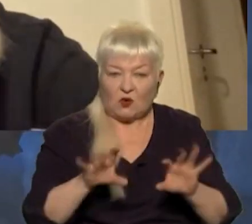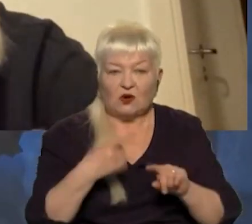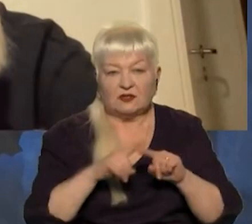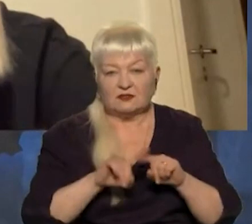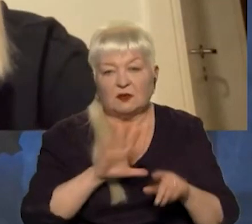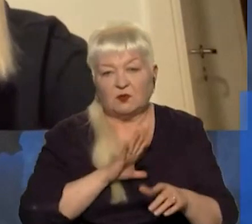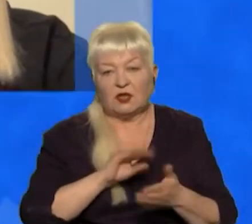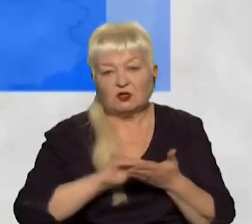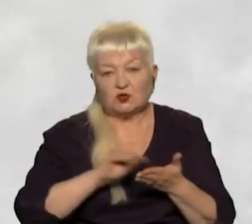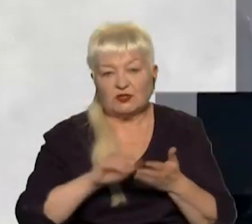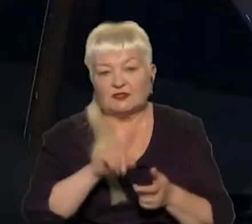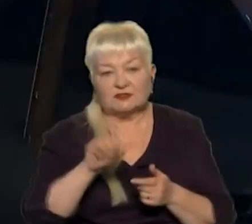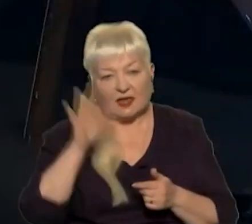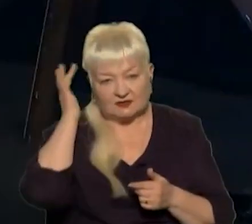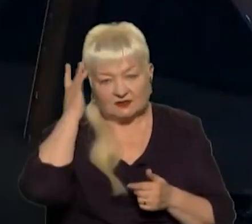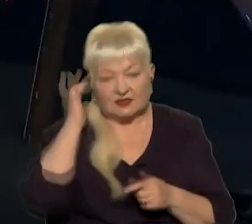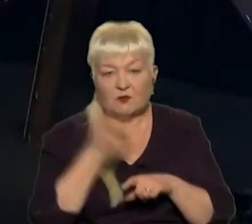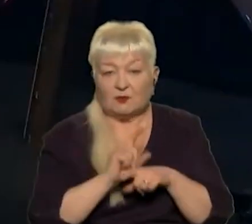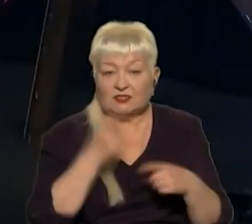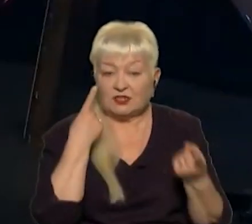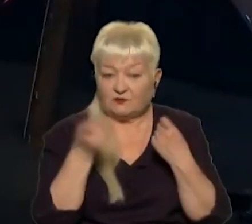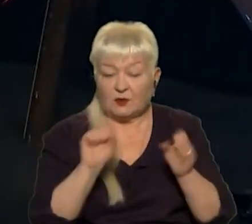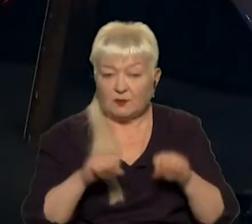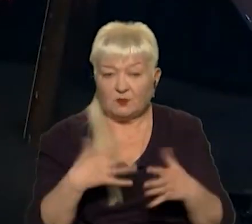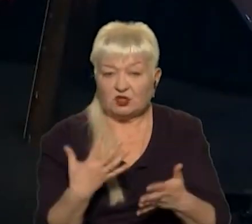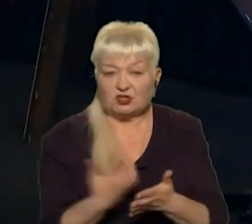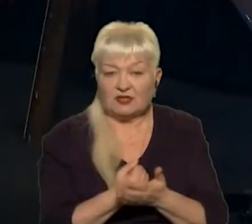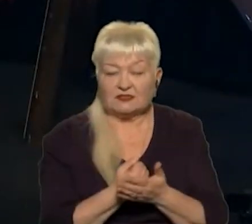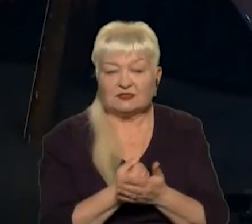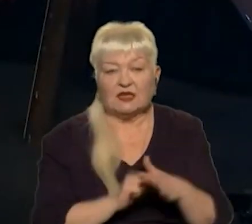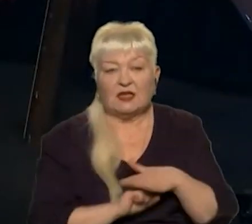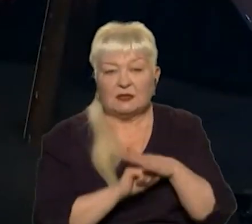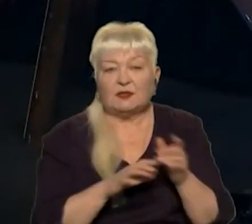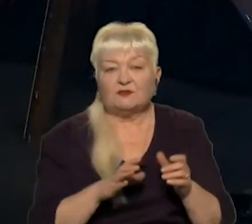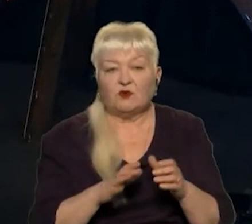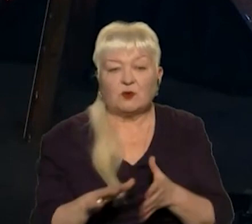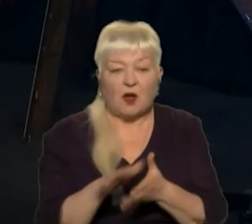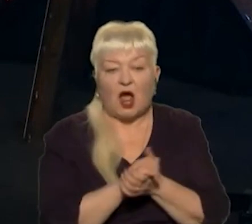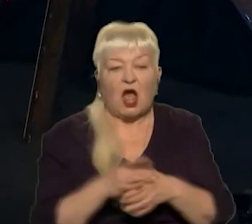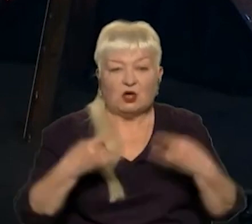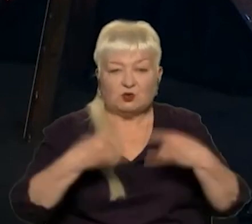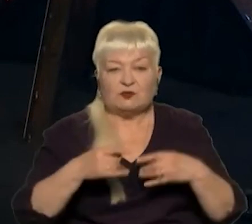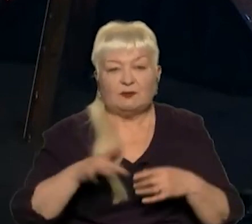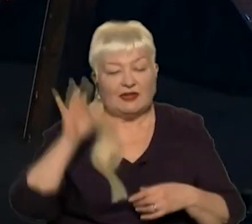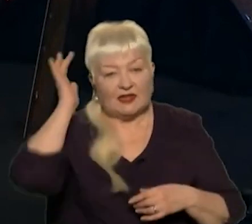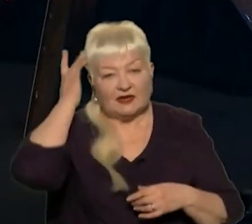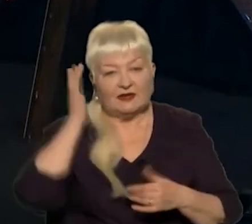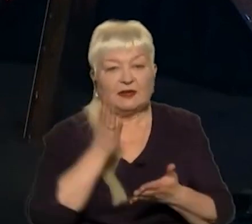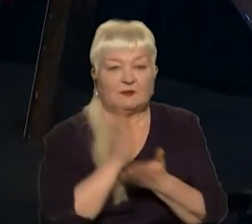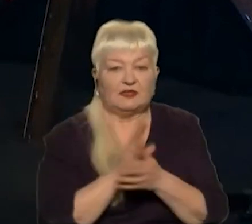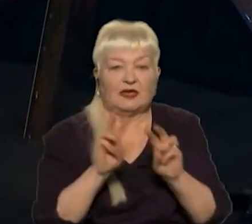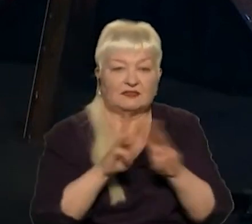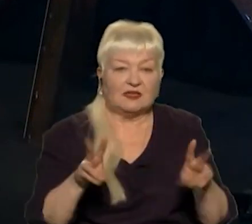Анастасія Рашко. Більше інформації можна знайти також на діджитал-платформах «Суспільне Крим». Є сайт, на якому зібрана вся